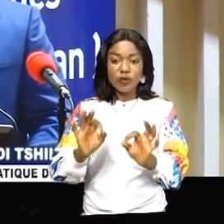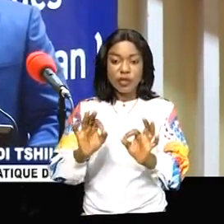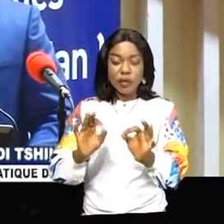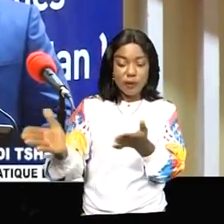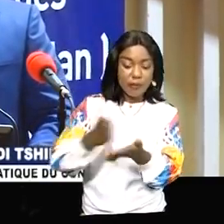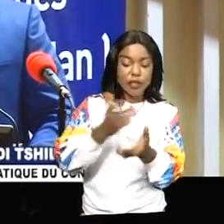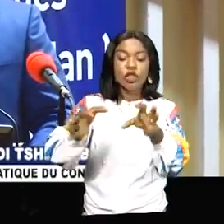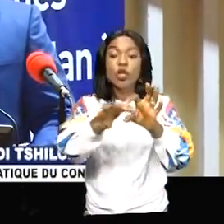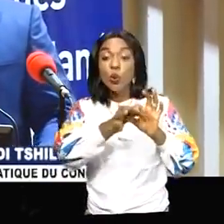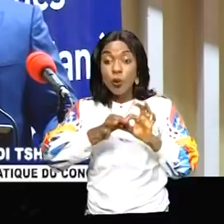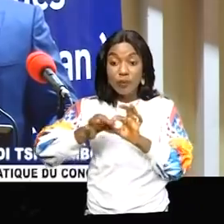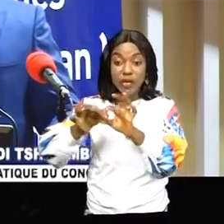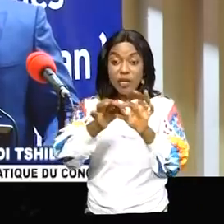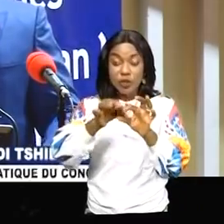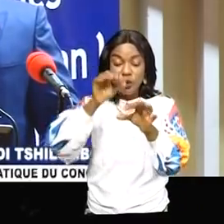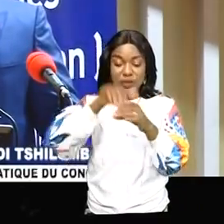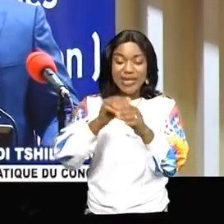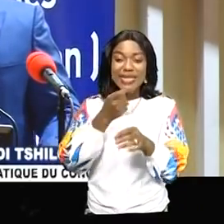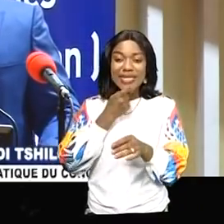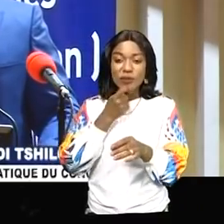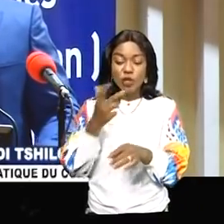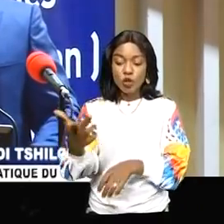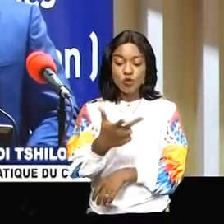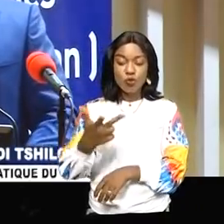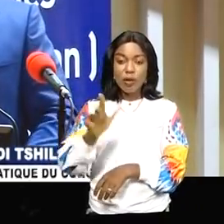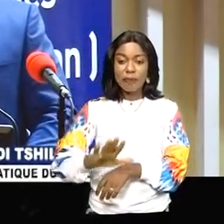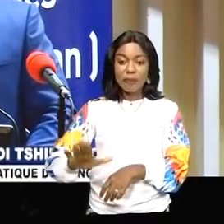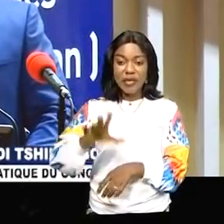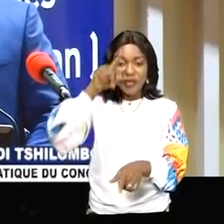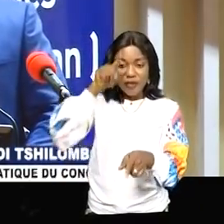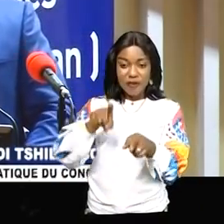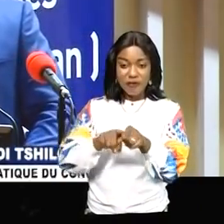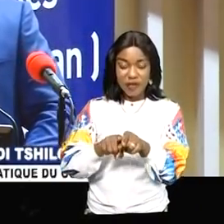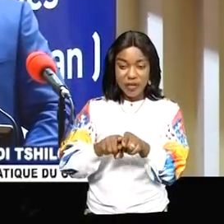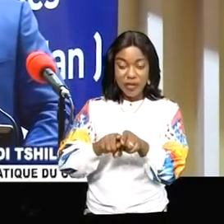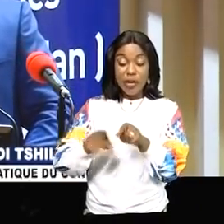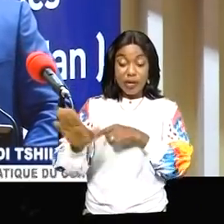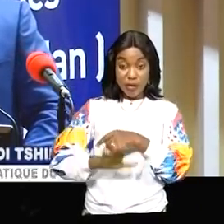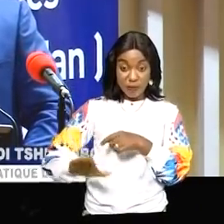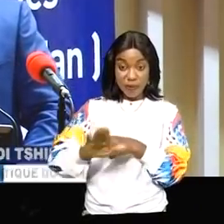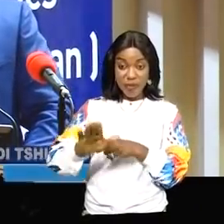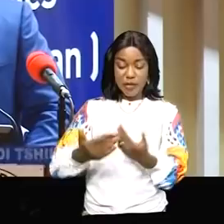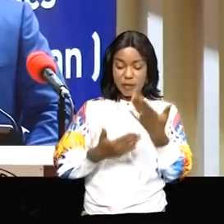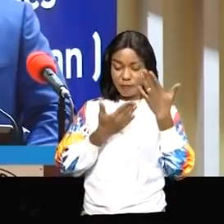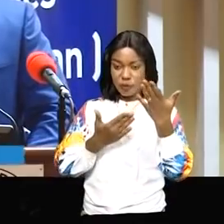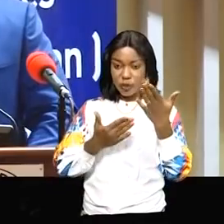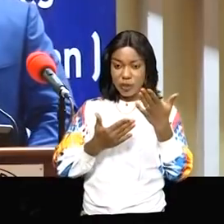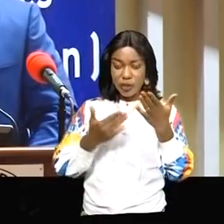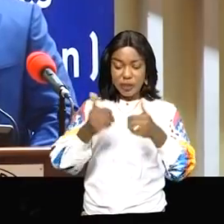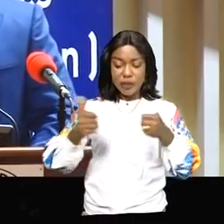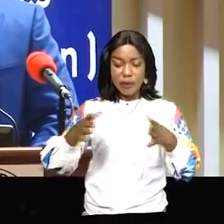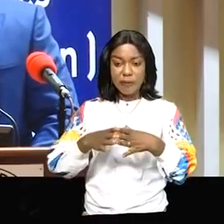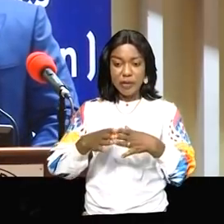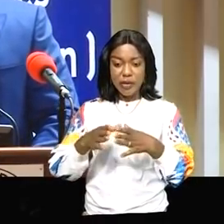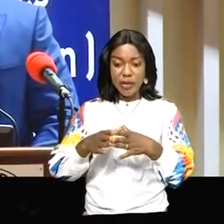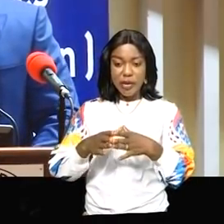de coopération dans l'histoire de ces trois pays frères, pays si indispensables à la